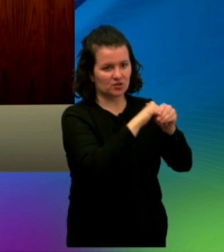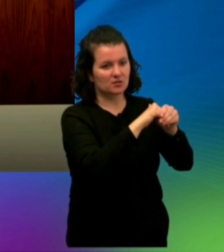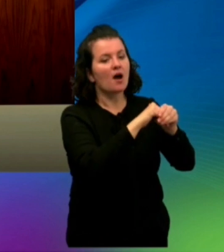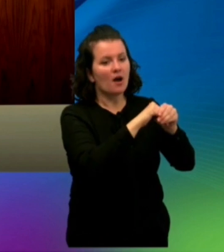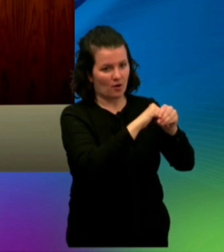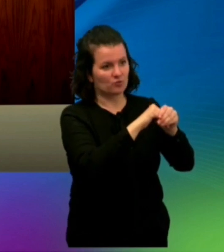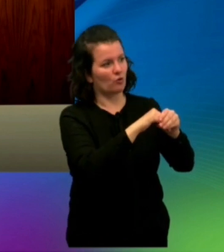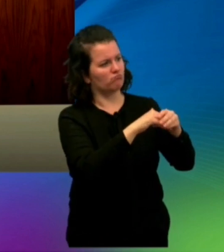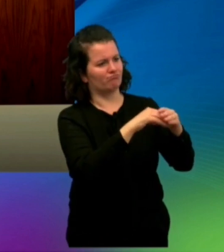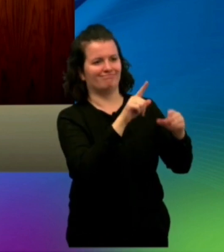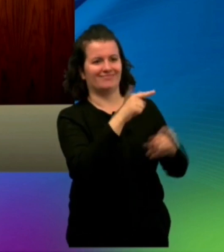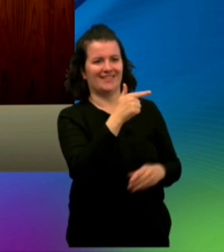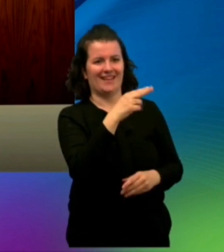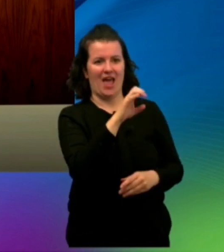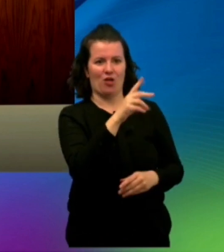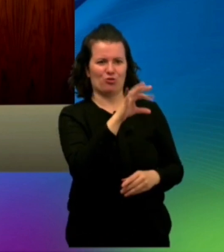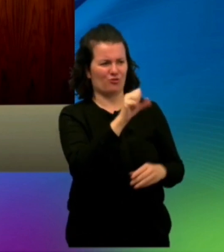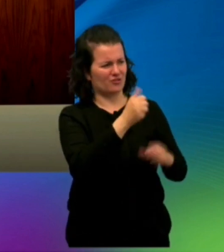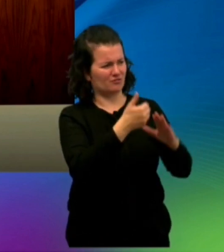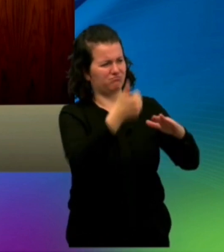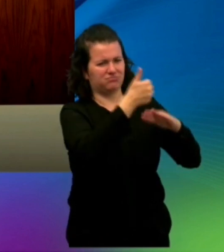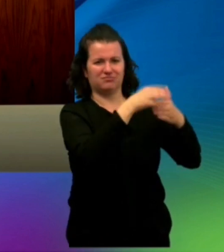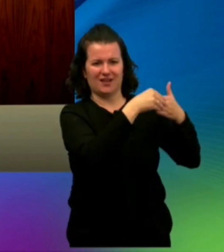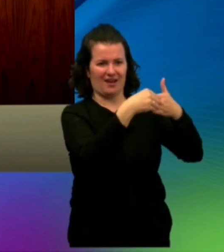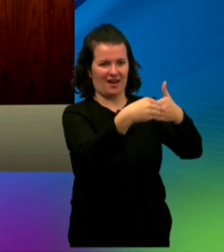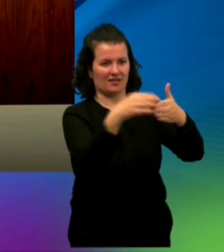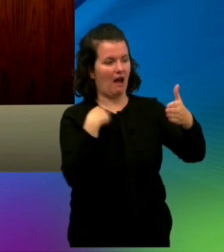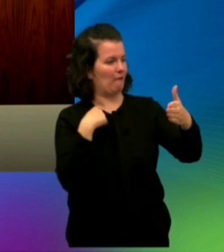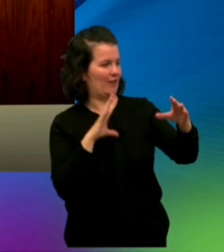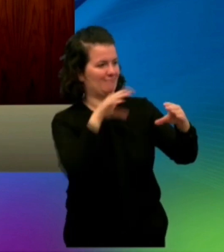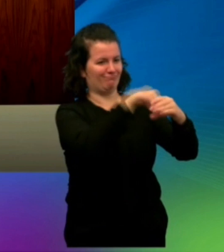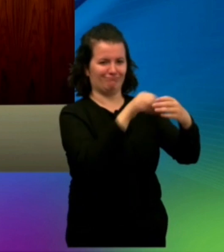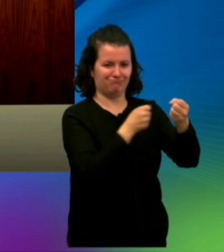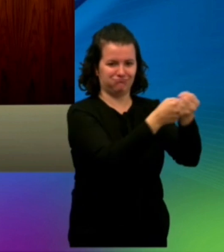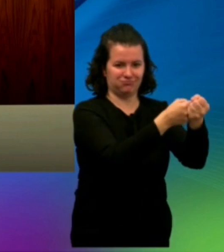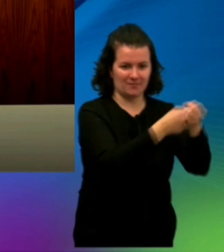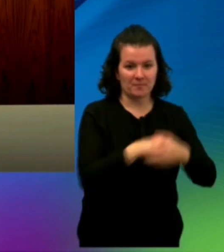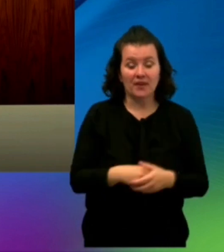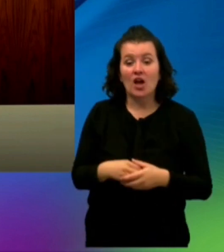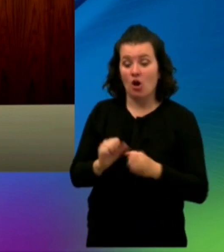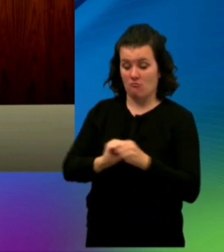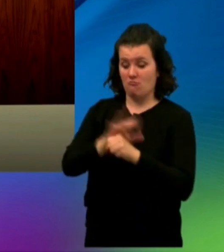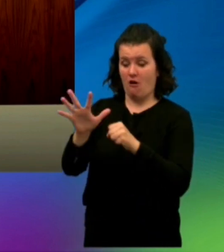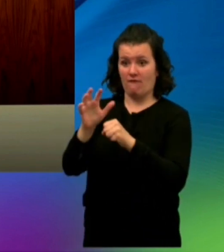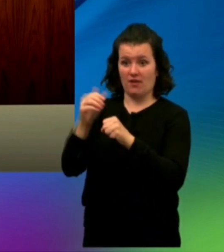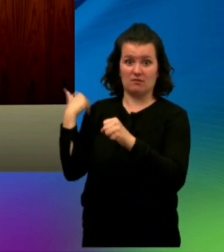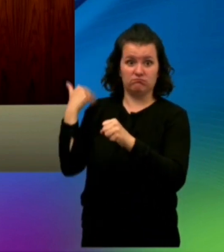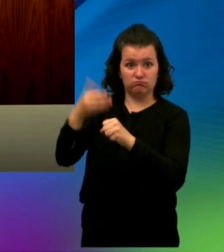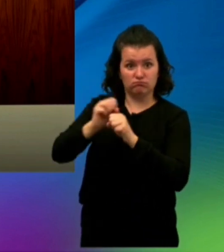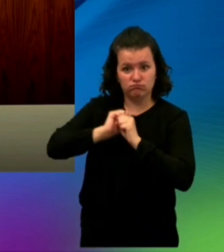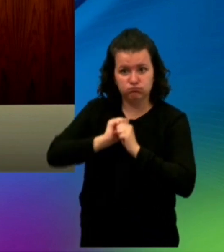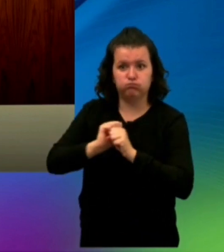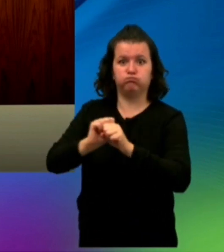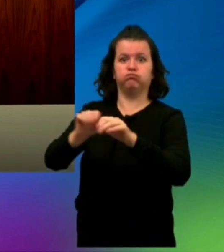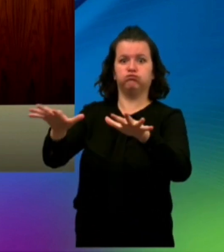خلال جائحة كوفيد-19 التي فرضت علينا التوجه نحو ابتكار سياسات عمومية ناجعة في